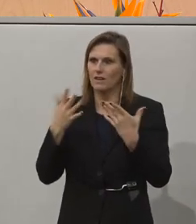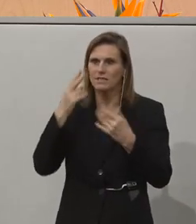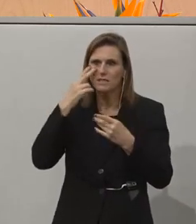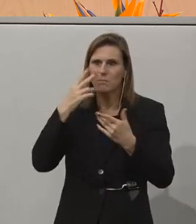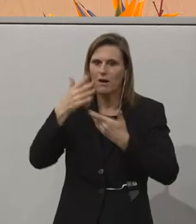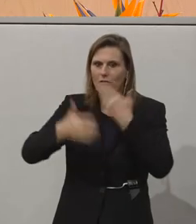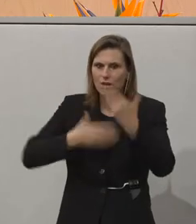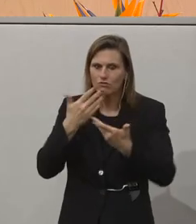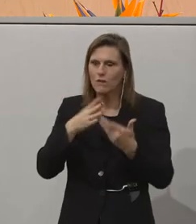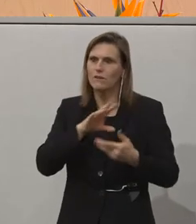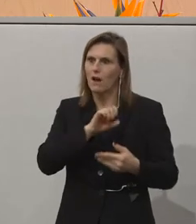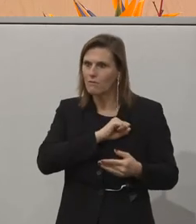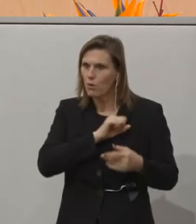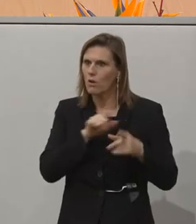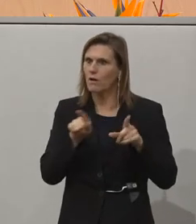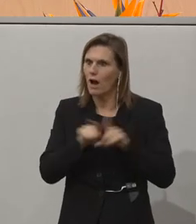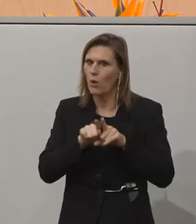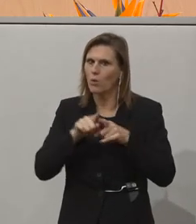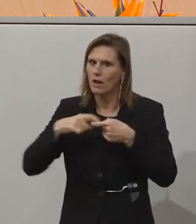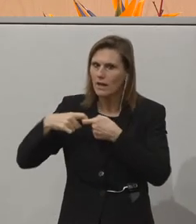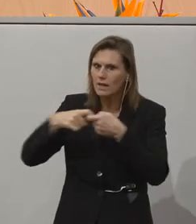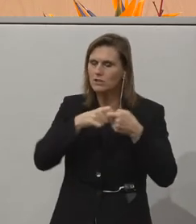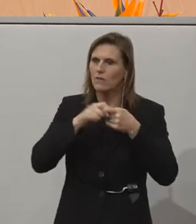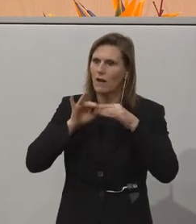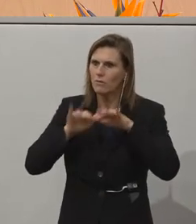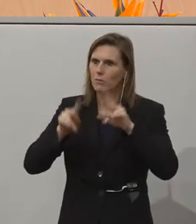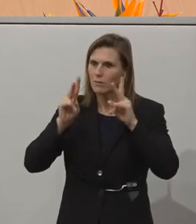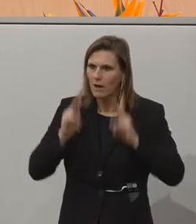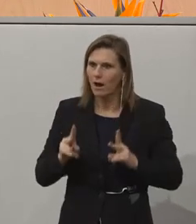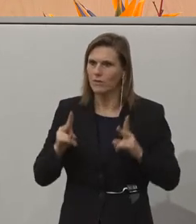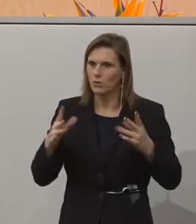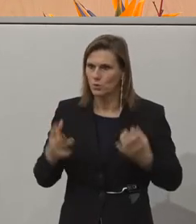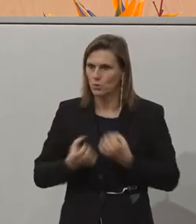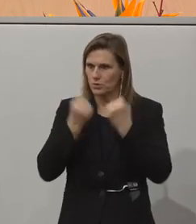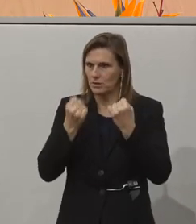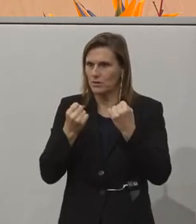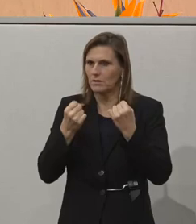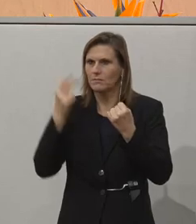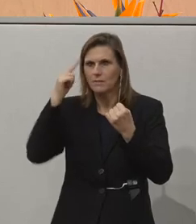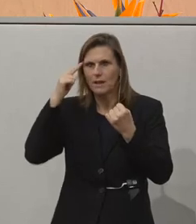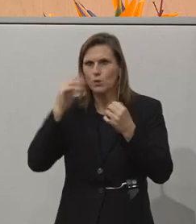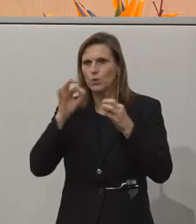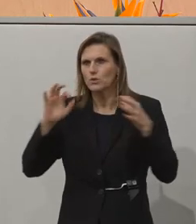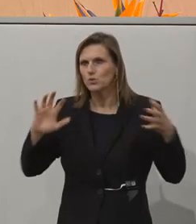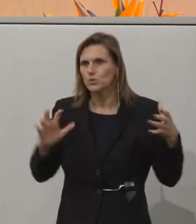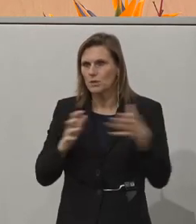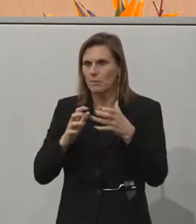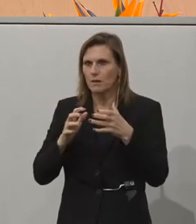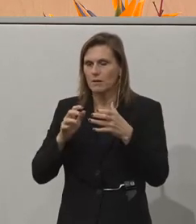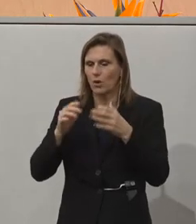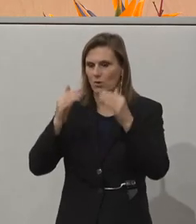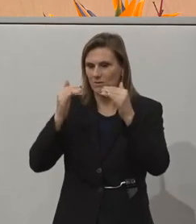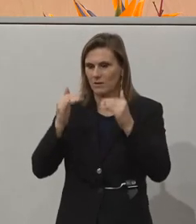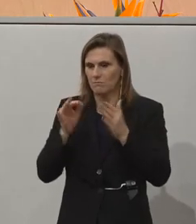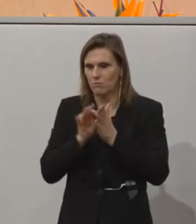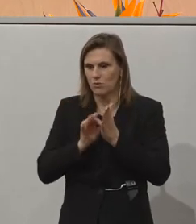wirtschaftlicher Erfolg und gesellschaftlicher Einfluss geschafft werden kann. Und das fasst, glaube ich, auch gut zusammen. Das wären auch die nächsten Punkte gewesen, die